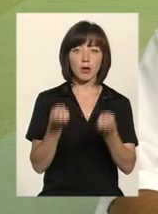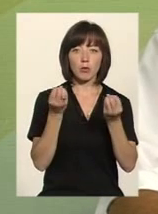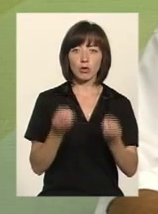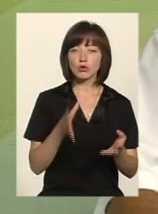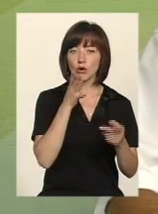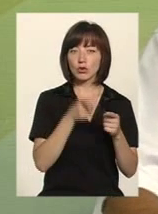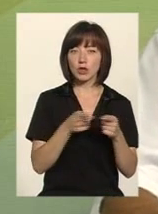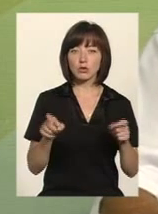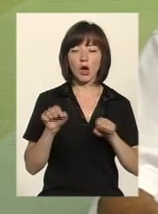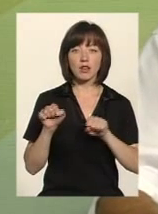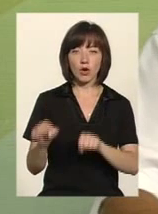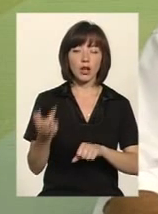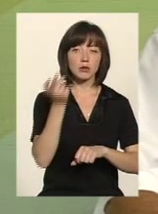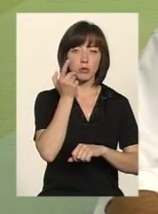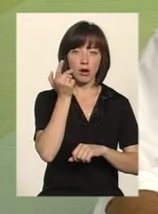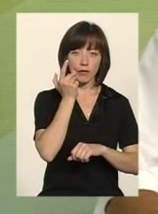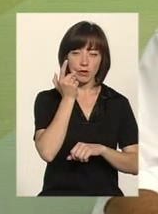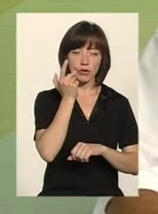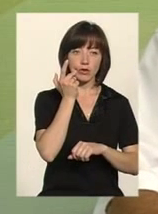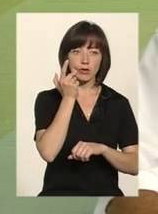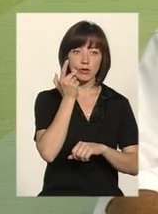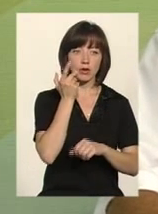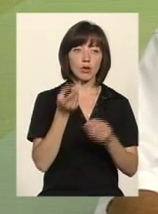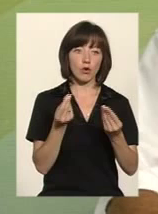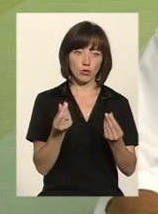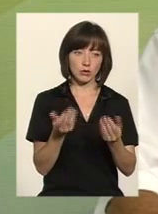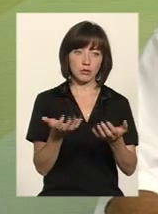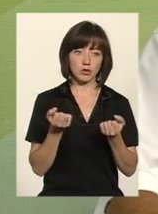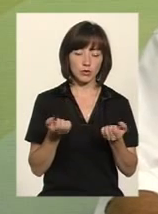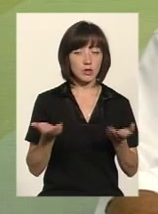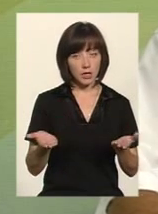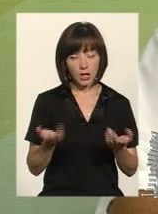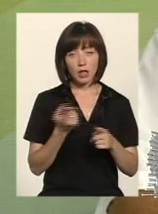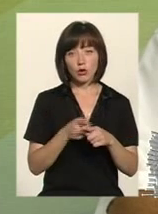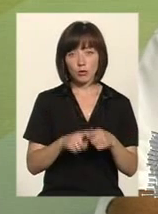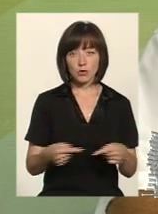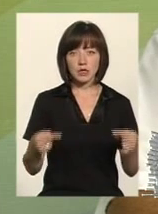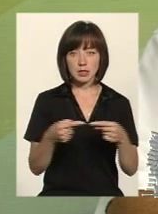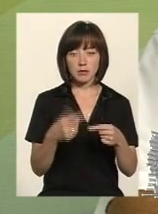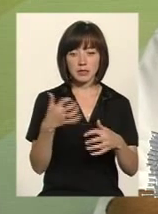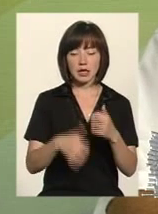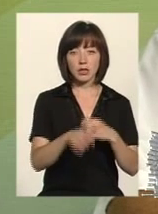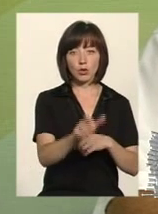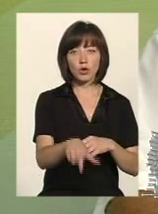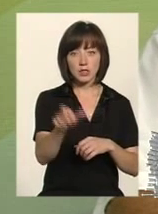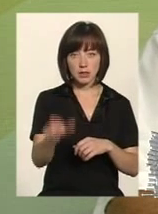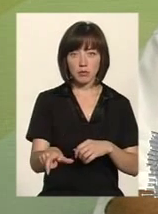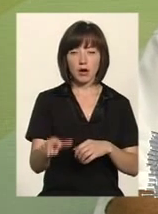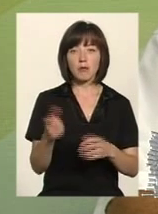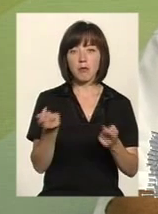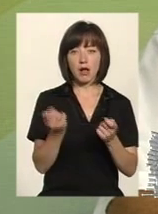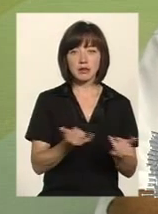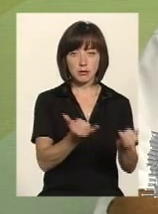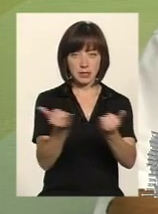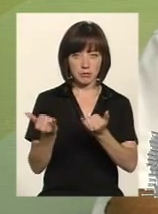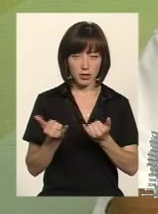часу адвокати, як правило, беруть якісь гроші. Тому саме серед осіб, це, як правило, особи мало